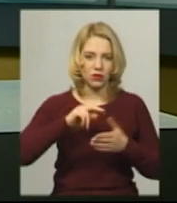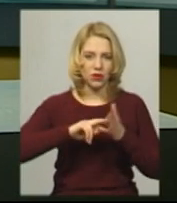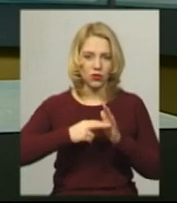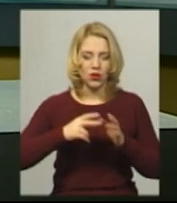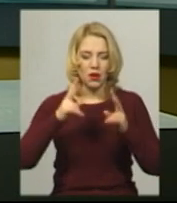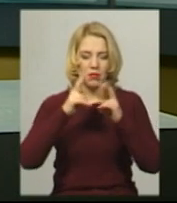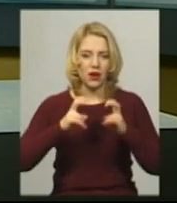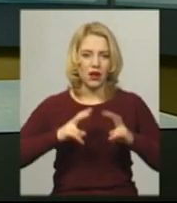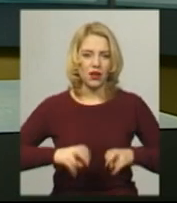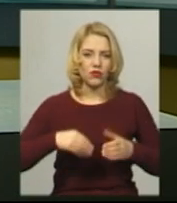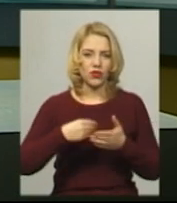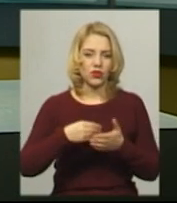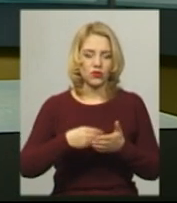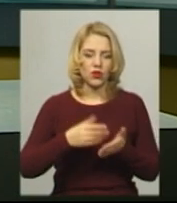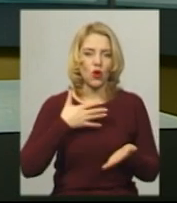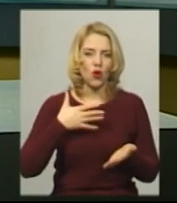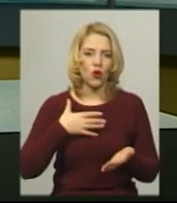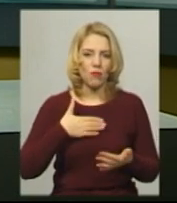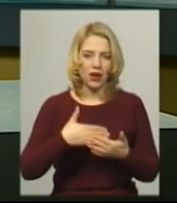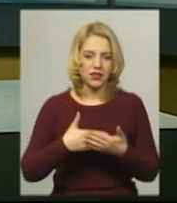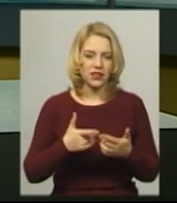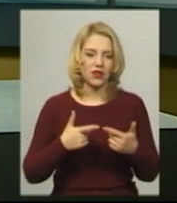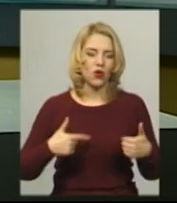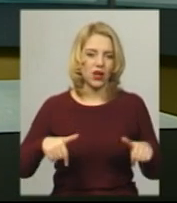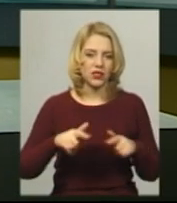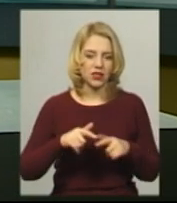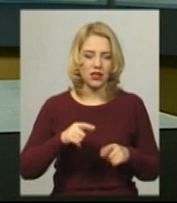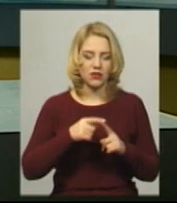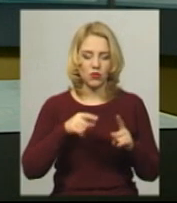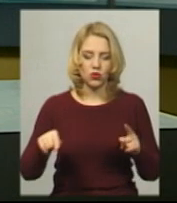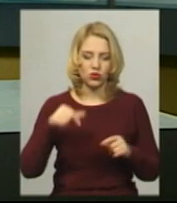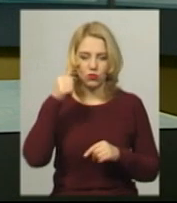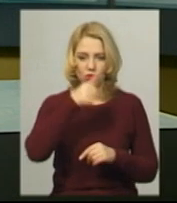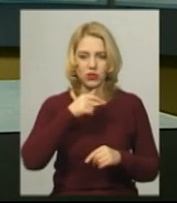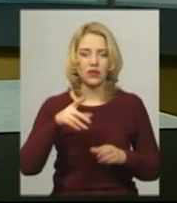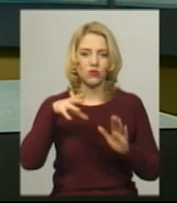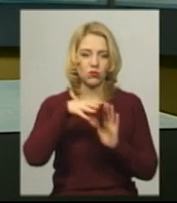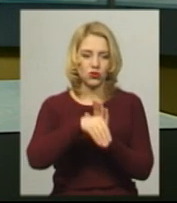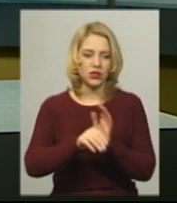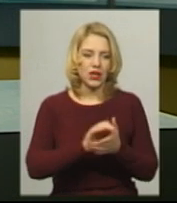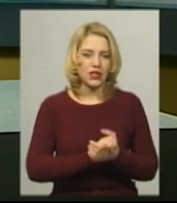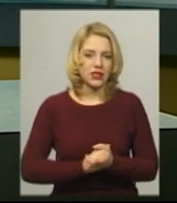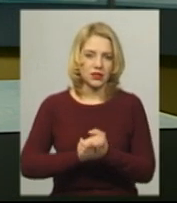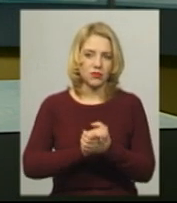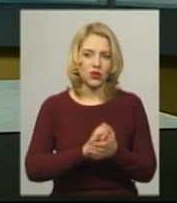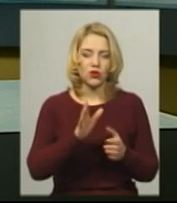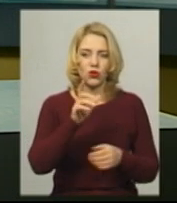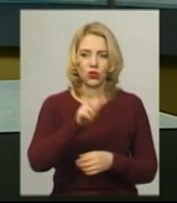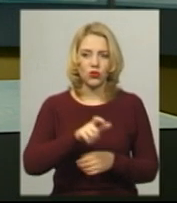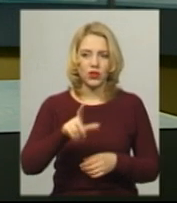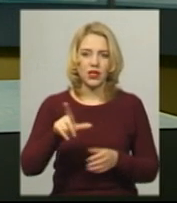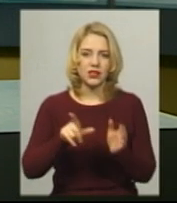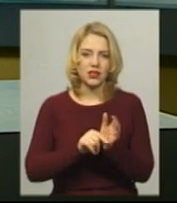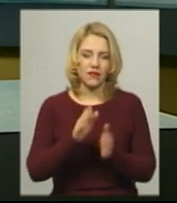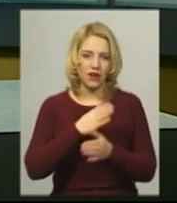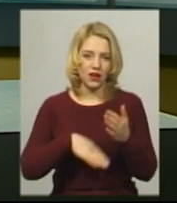фінансування громадських організацій в поточному році, в тому числі і спілок людей з інвалідністю. Жінка додає, гроші отримують з Фонду